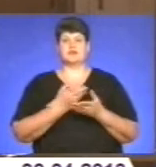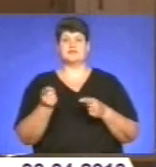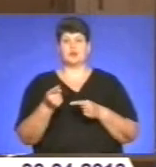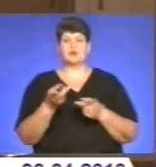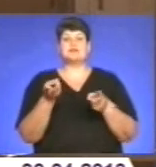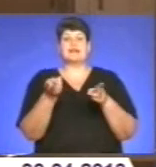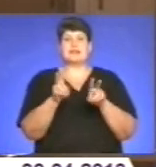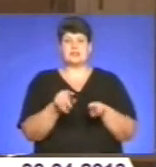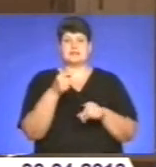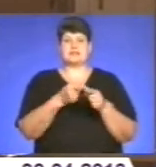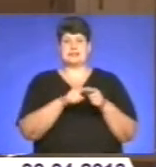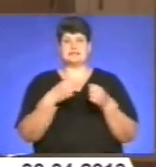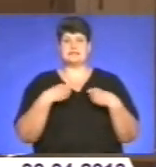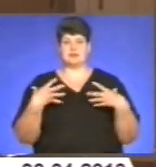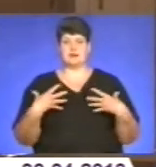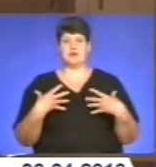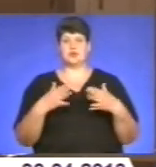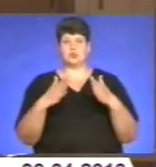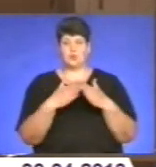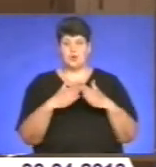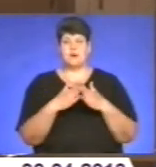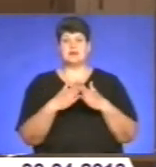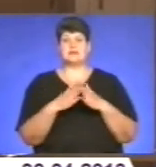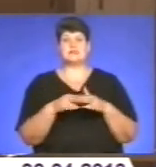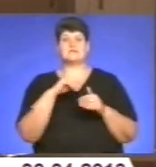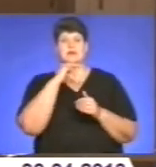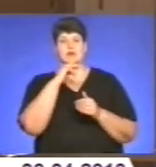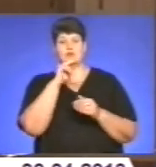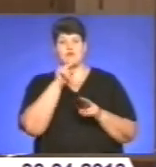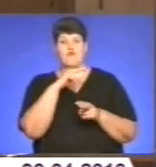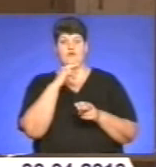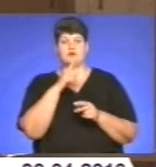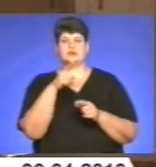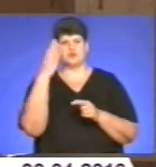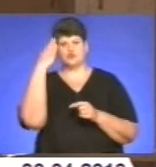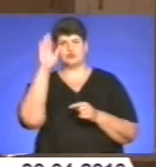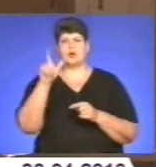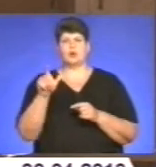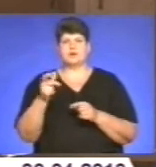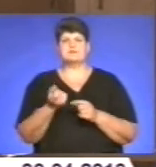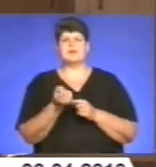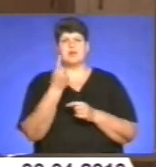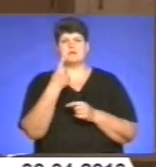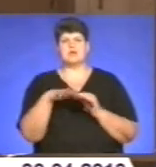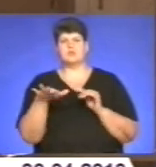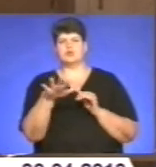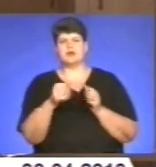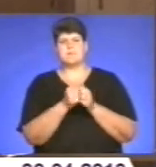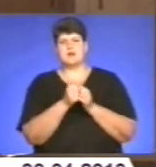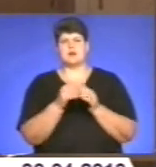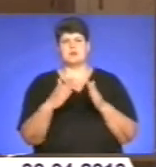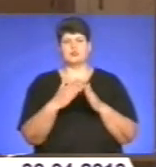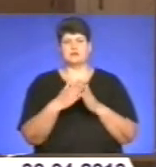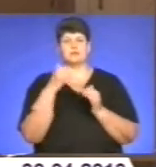залишаються на цій сайтах по квартирах, щоб звертали увагу на чужих людей, які з'являються на площадках, біля будинку,